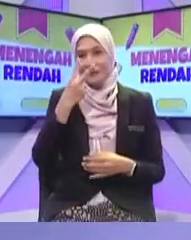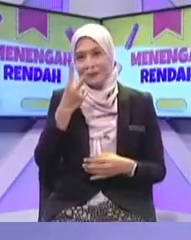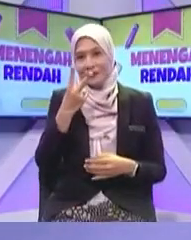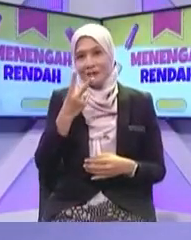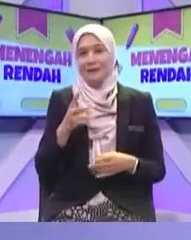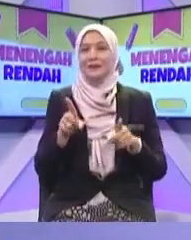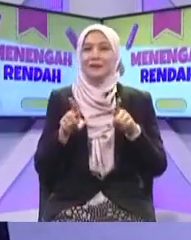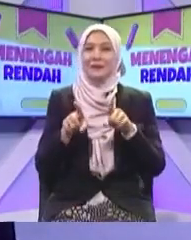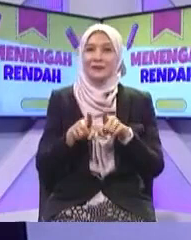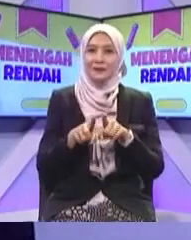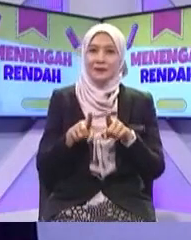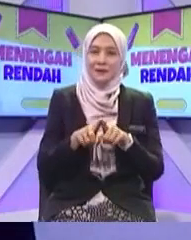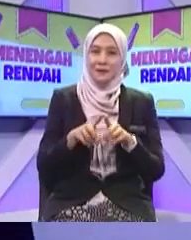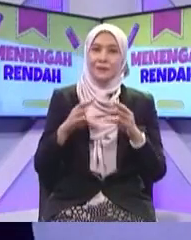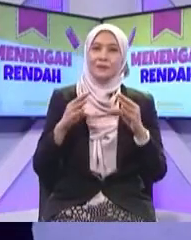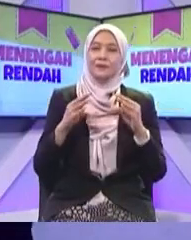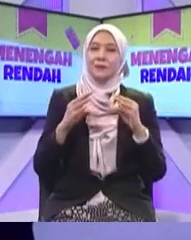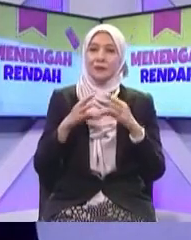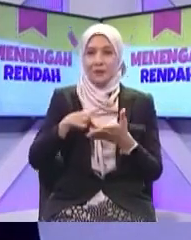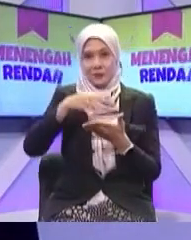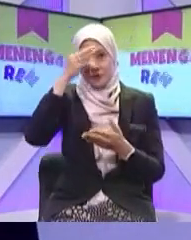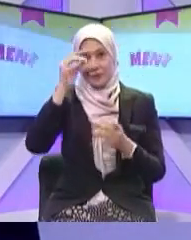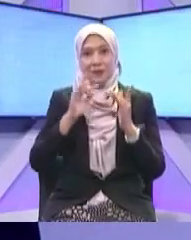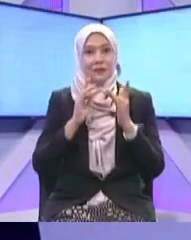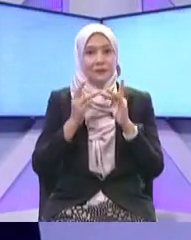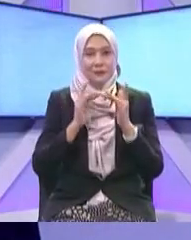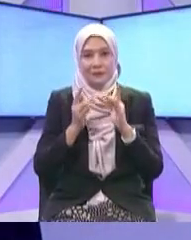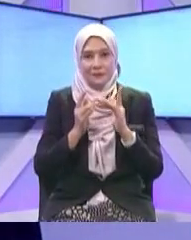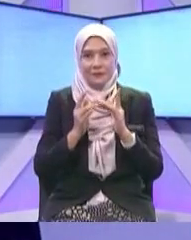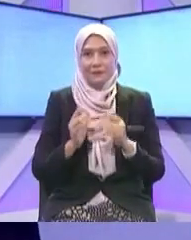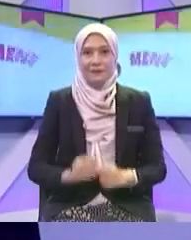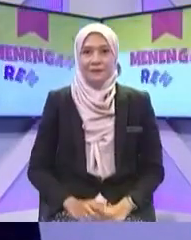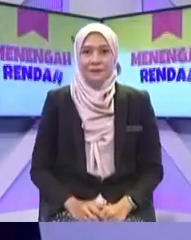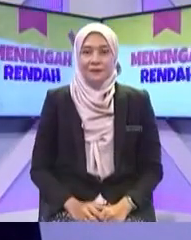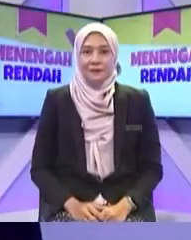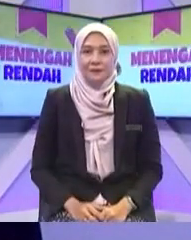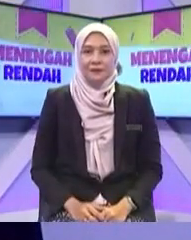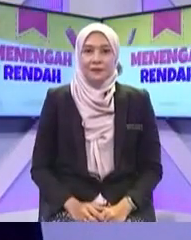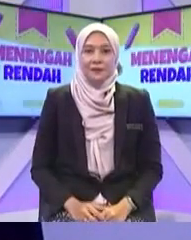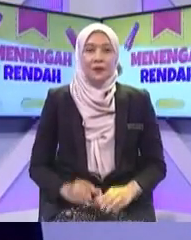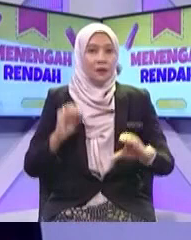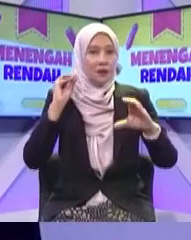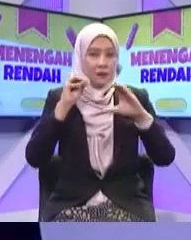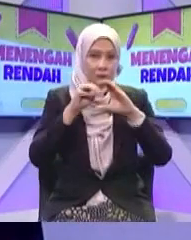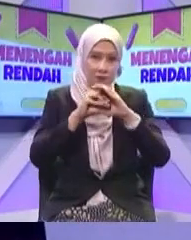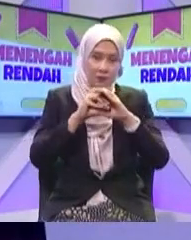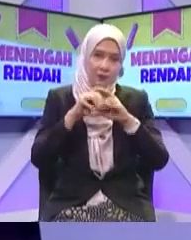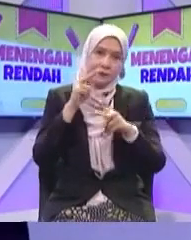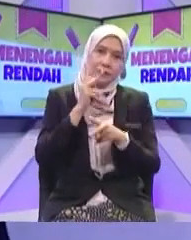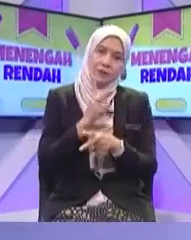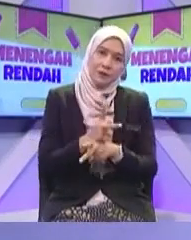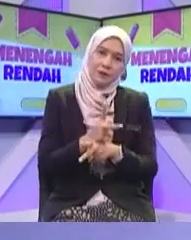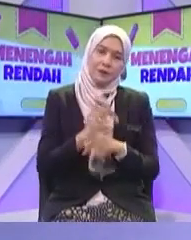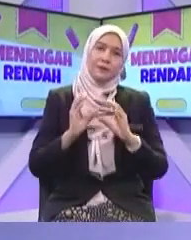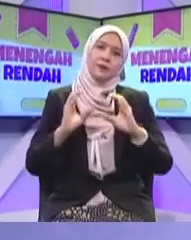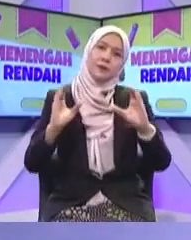Belajar bersama-sama Bersama kita Pada hari ini Seterusnya adalah Data dapat disimpan Dengan segera Dan selamat Mungkin